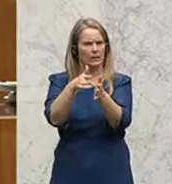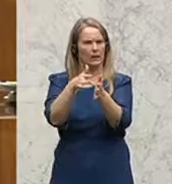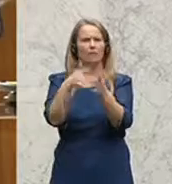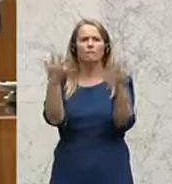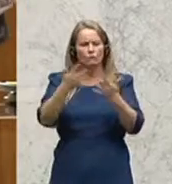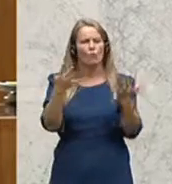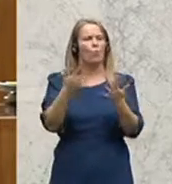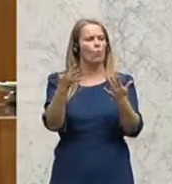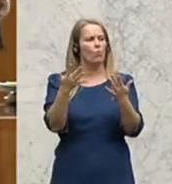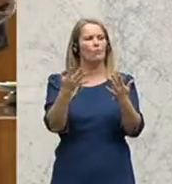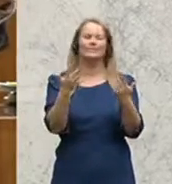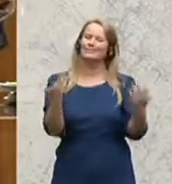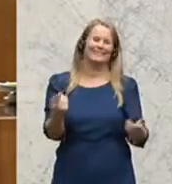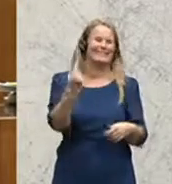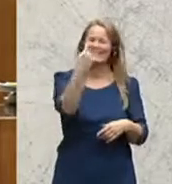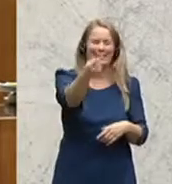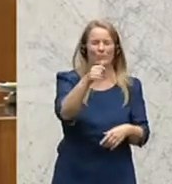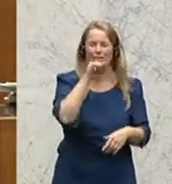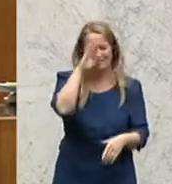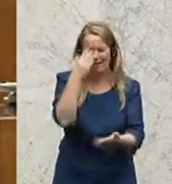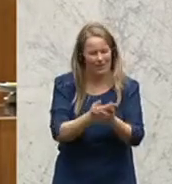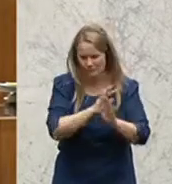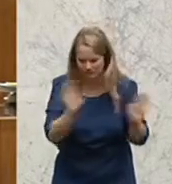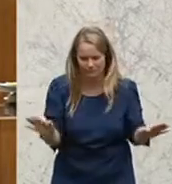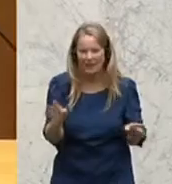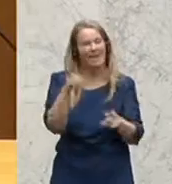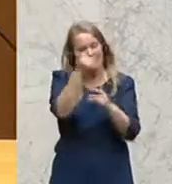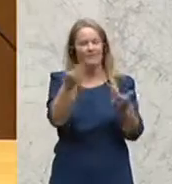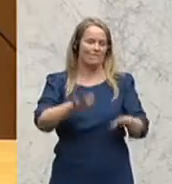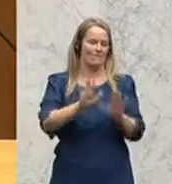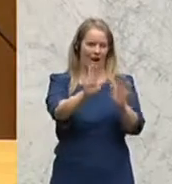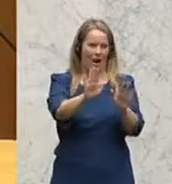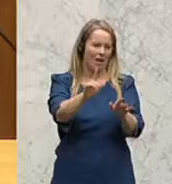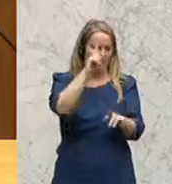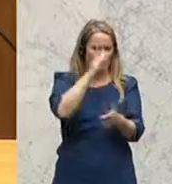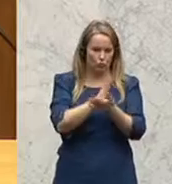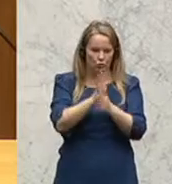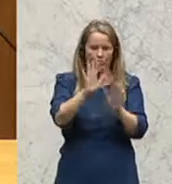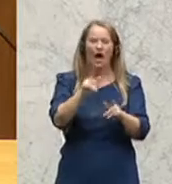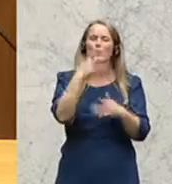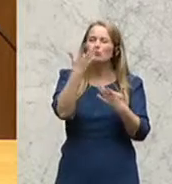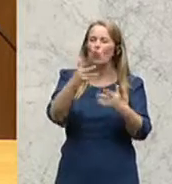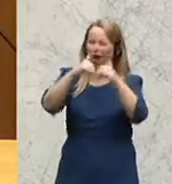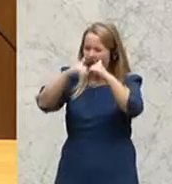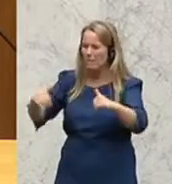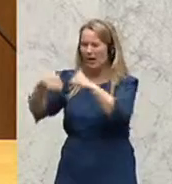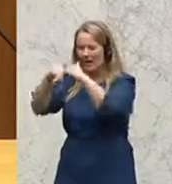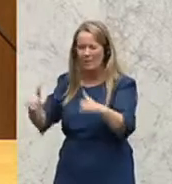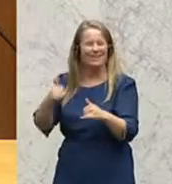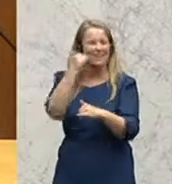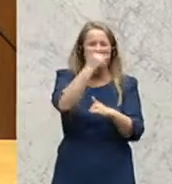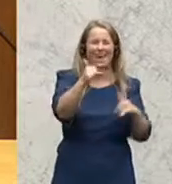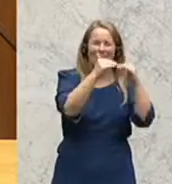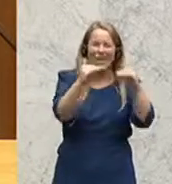wirklich, Sie sind nicht glaubwürdig, ja, auf jeden Fall. Aber dieser Separatismus, der immer wieder auf